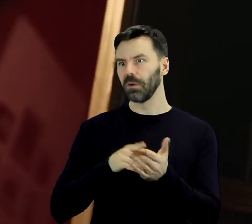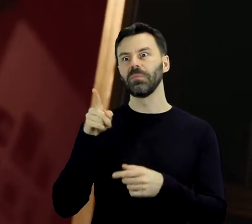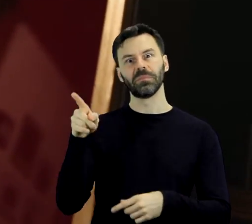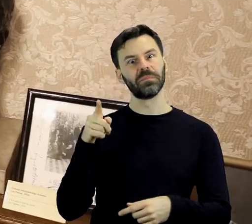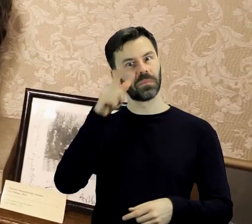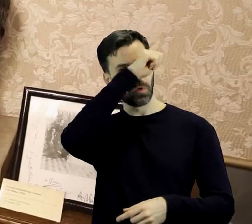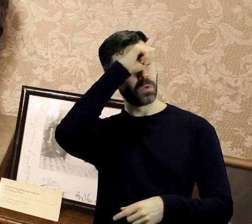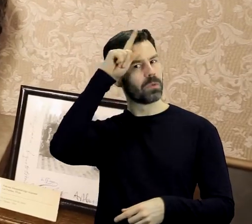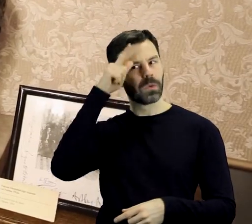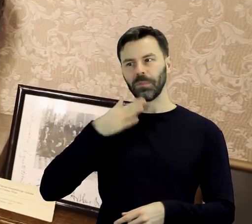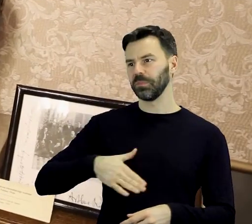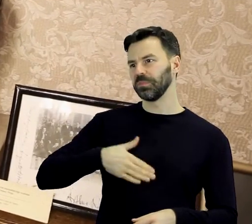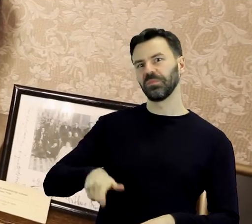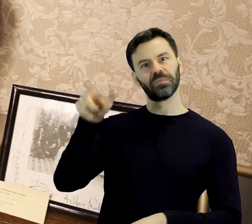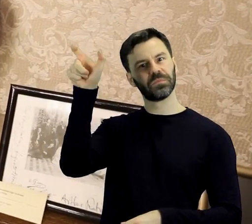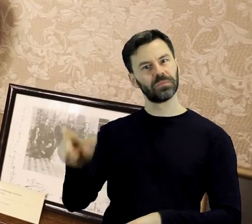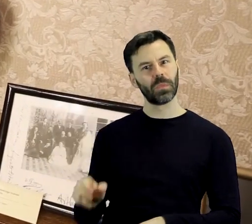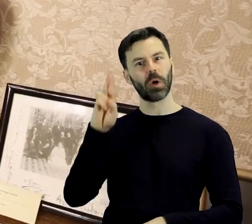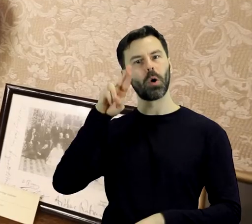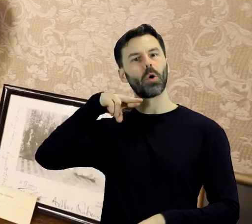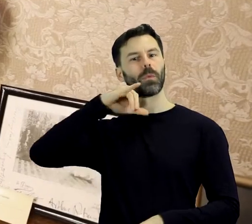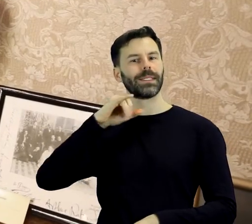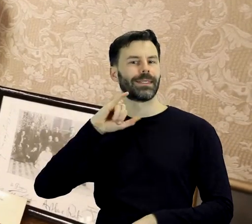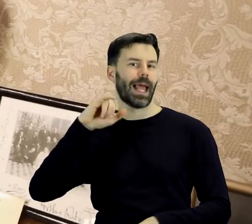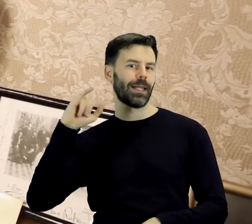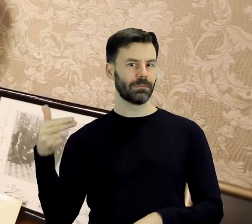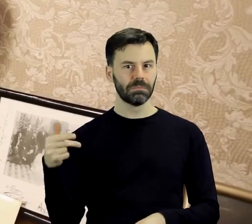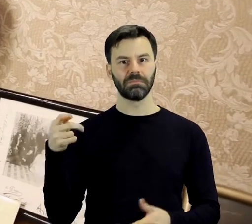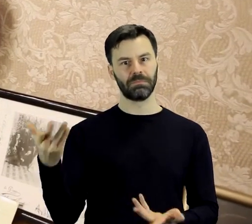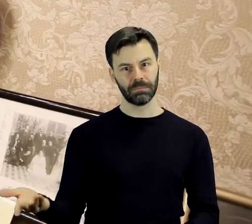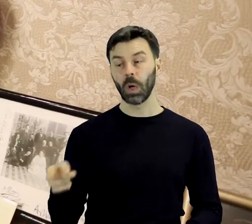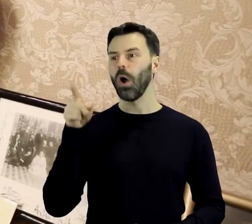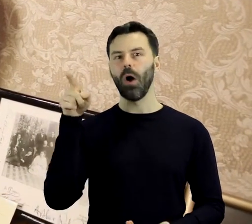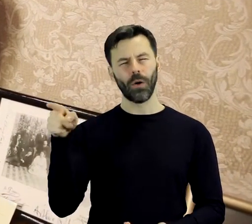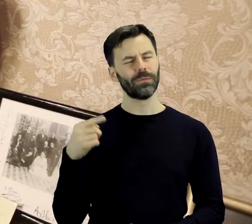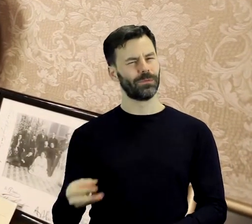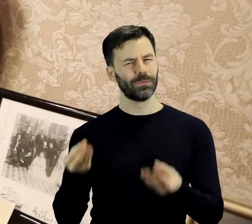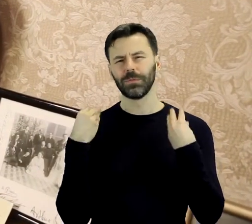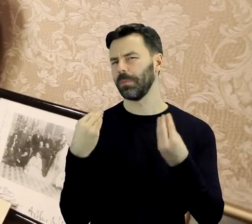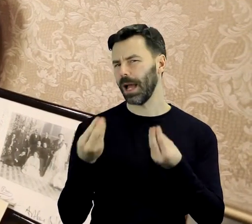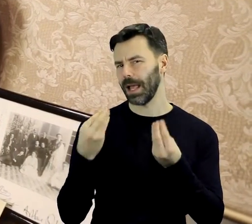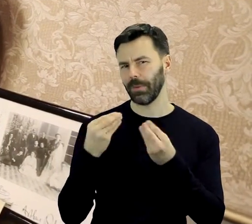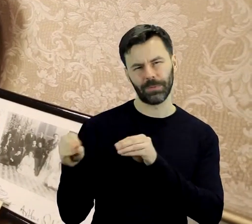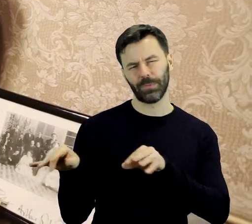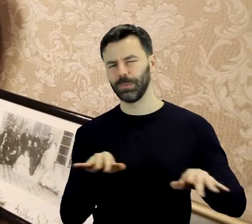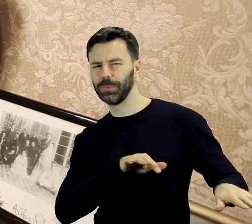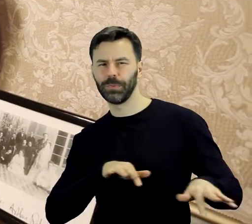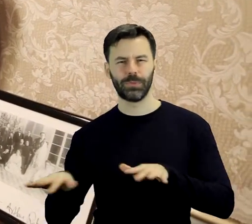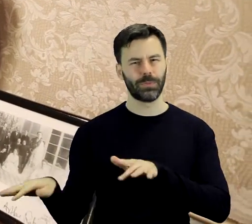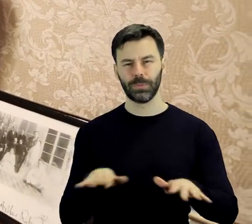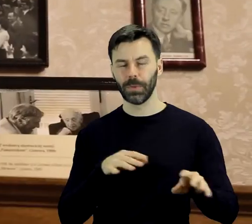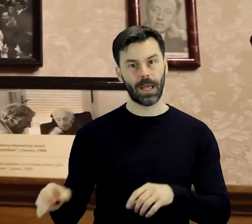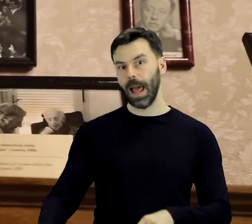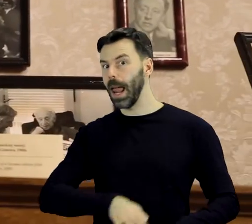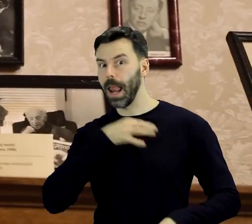dowodem niezwykłej sympatii, jaką publiczność darzyła muzyka. Artur Rubinstein zdobywał bowiem